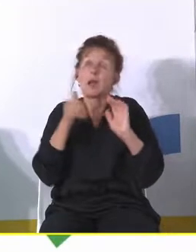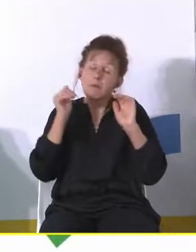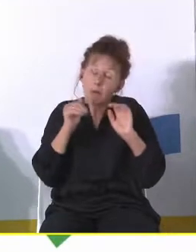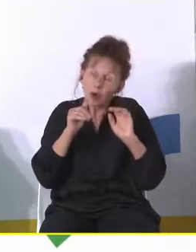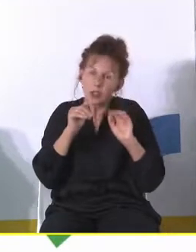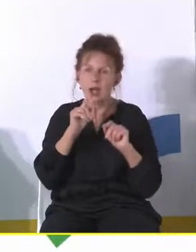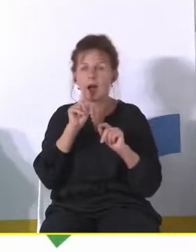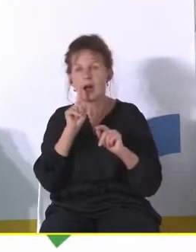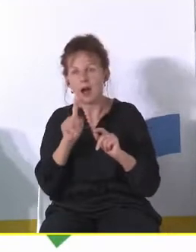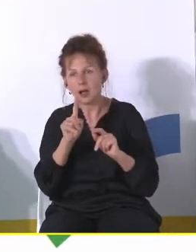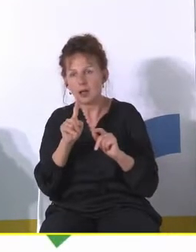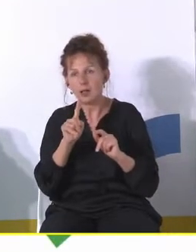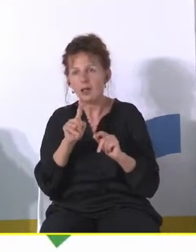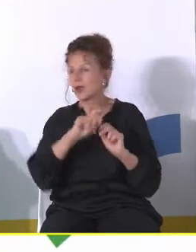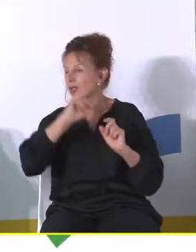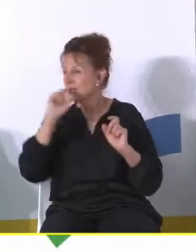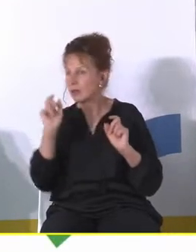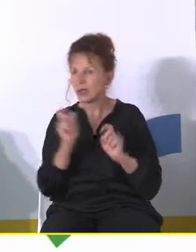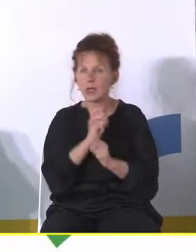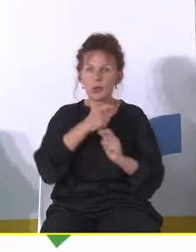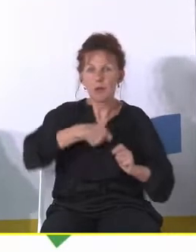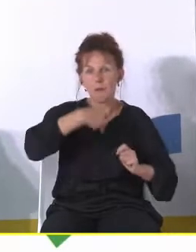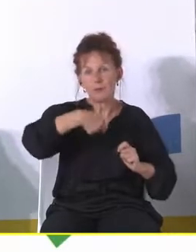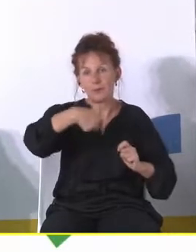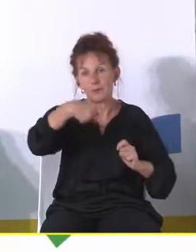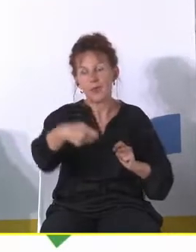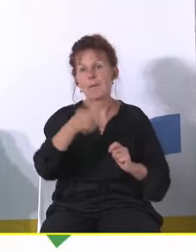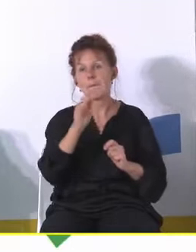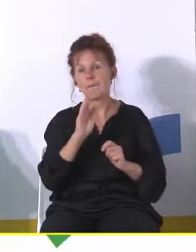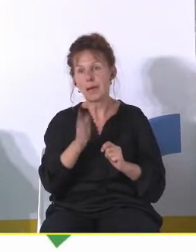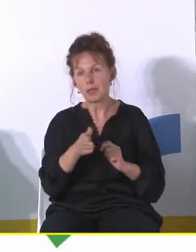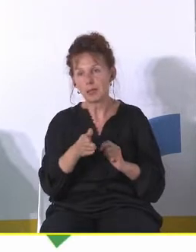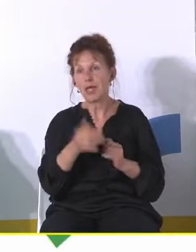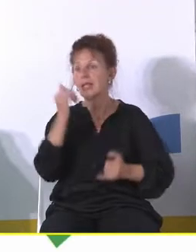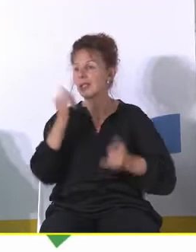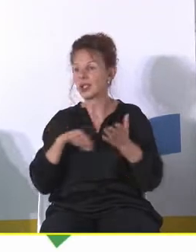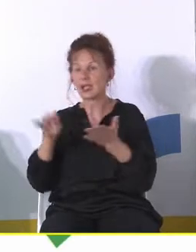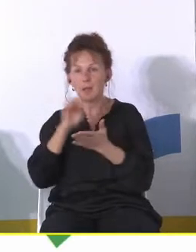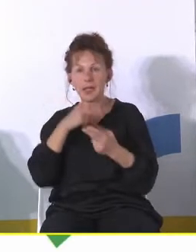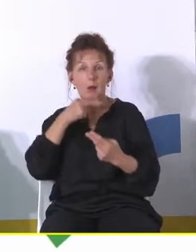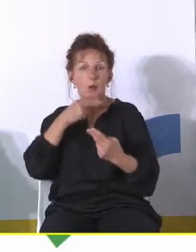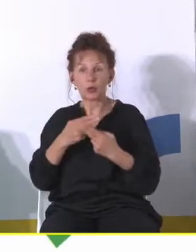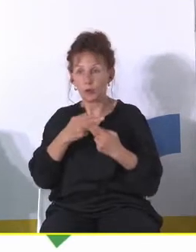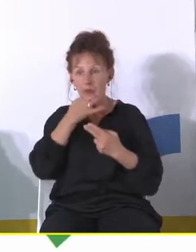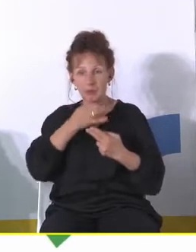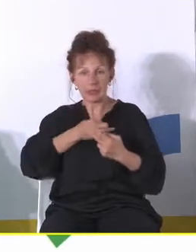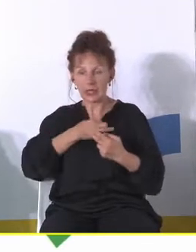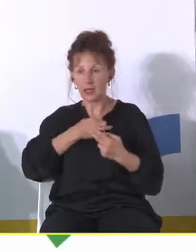być, tylko to jest proces, który się będzie działo. Czyli dopóki sobie gmina nie odpowie na pytanie,